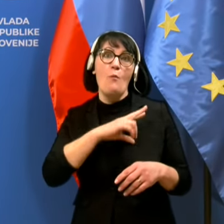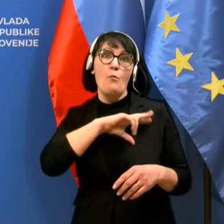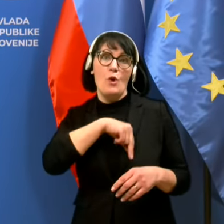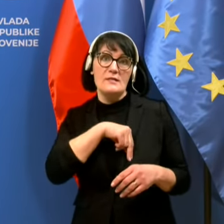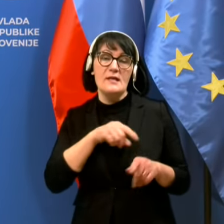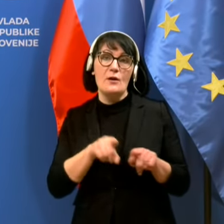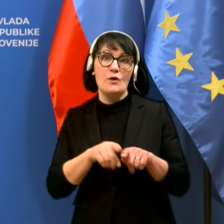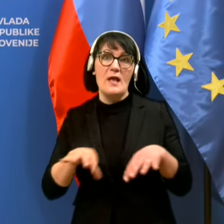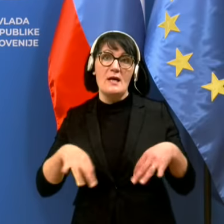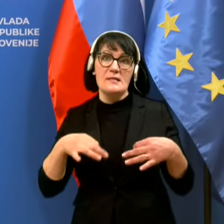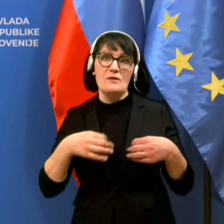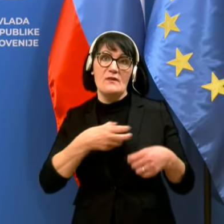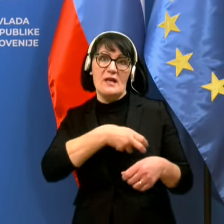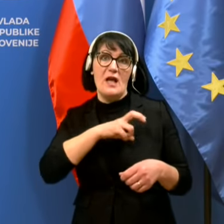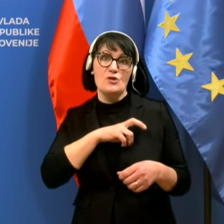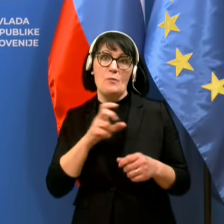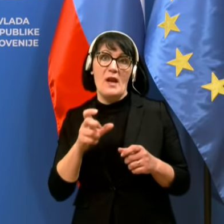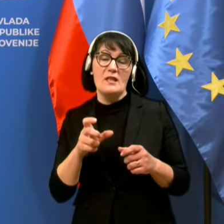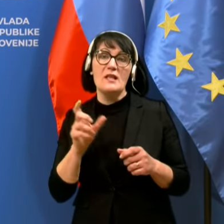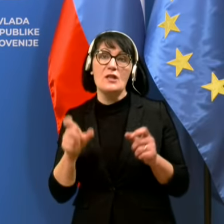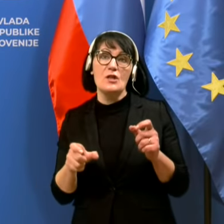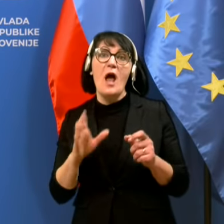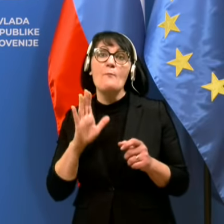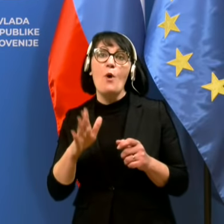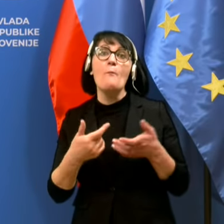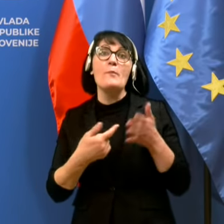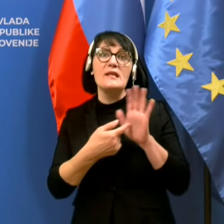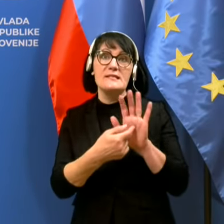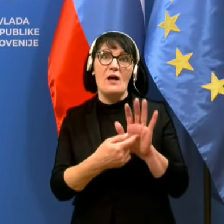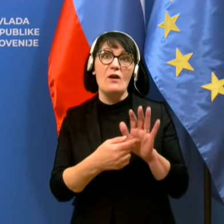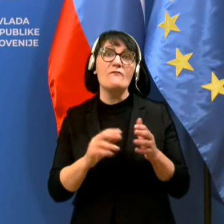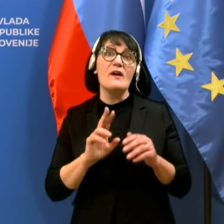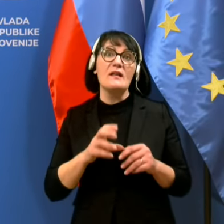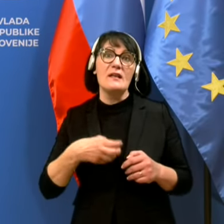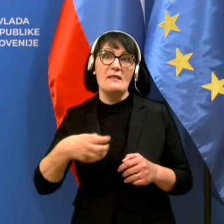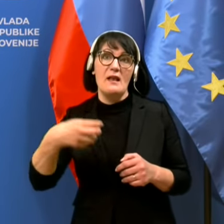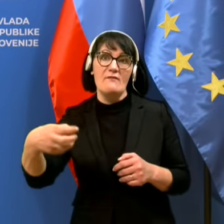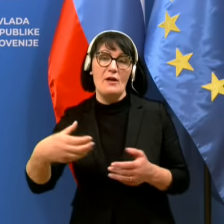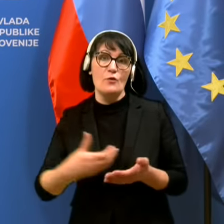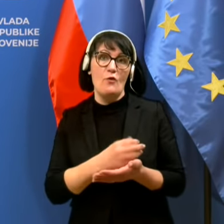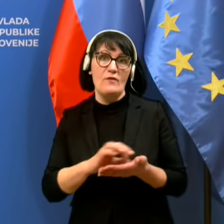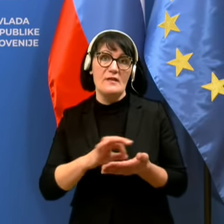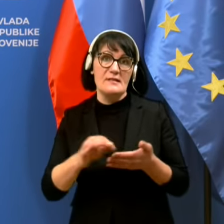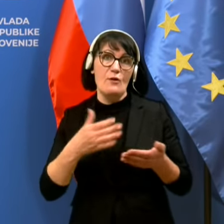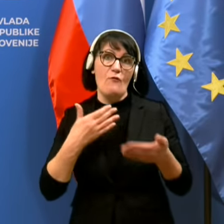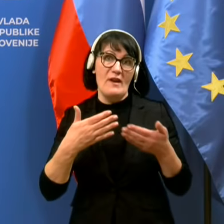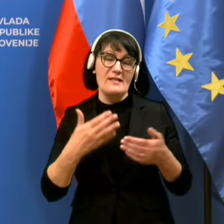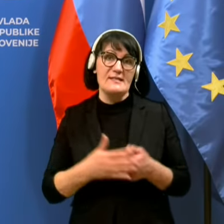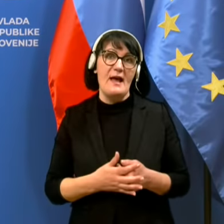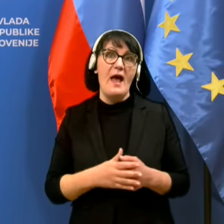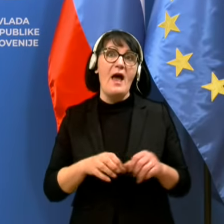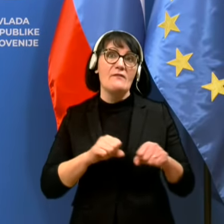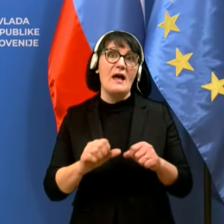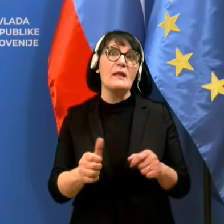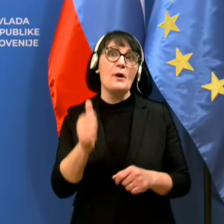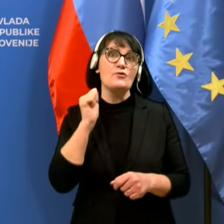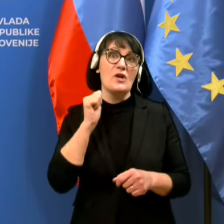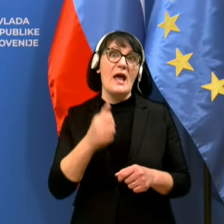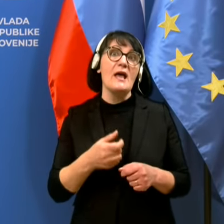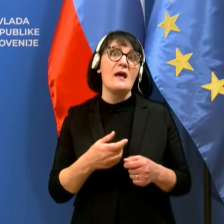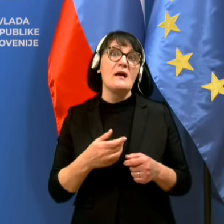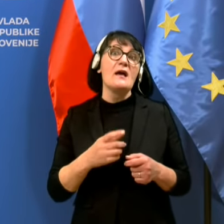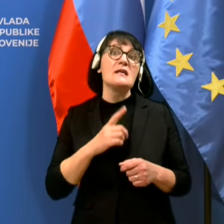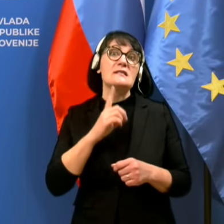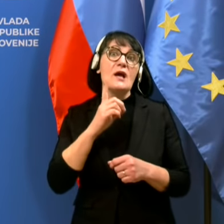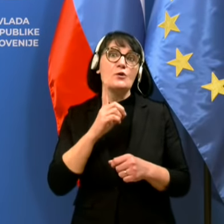poročilo zdravstvenega inšpektorata, bo predstavljeno v nadaljevanju novinarske konference. Vlada pa je včeraj izdala